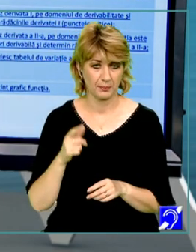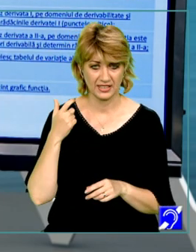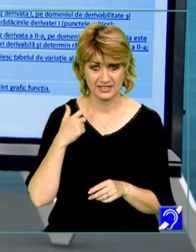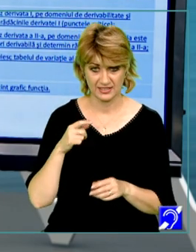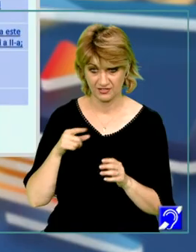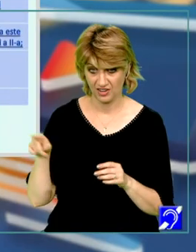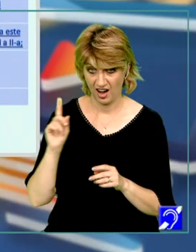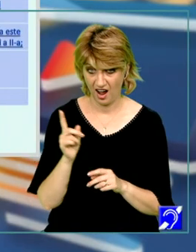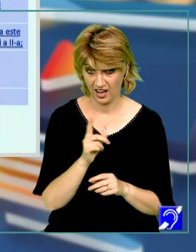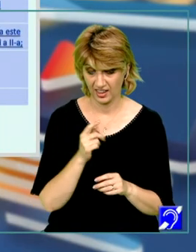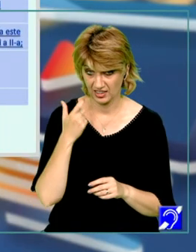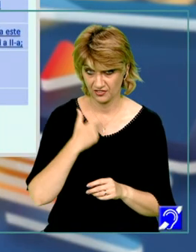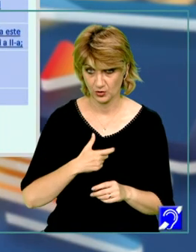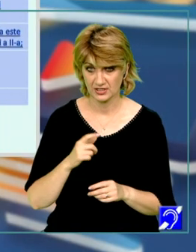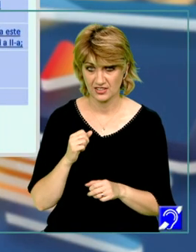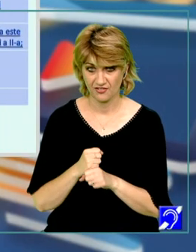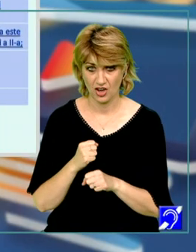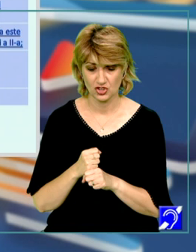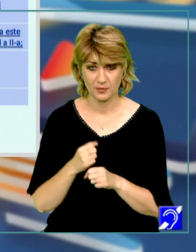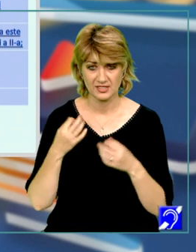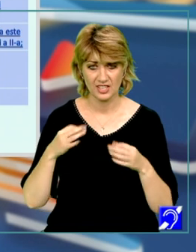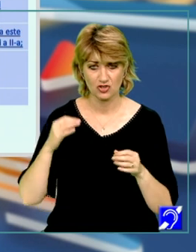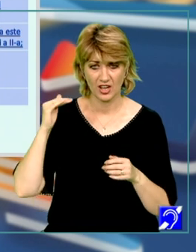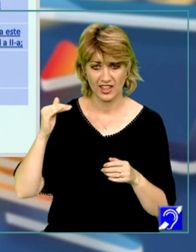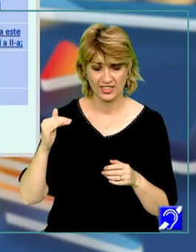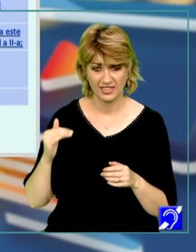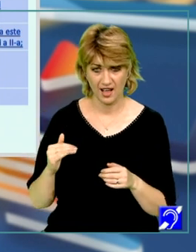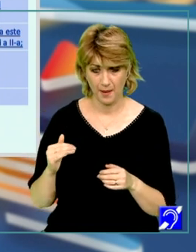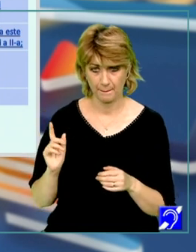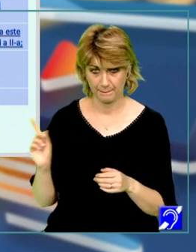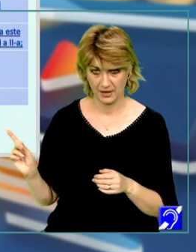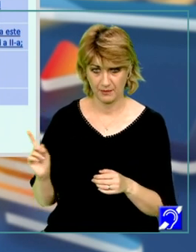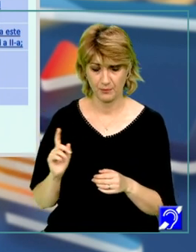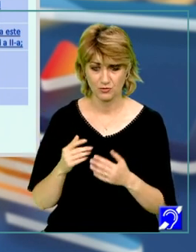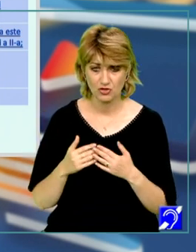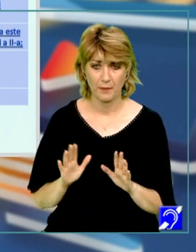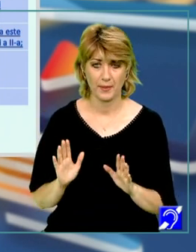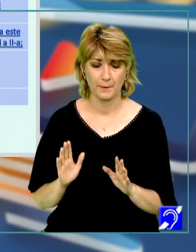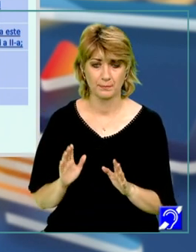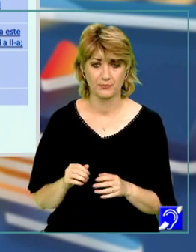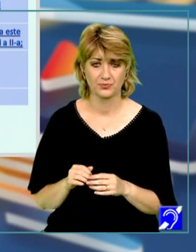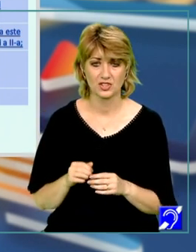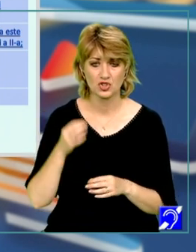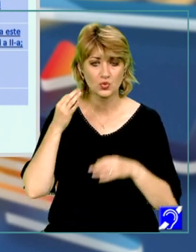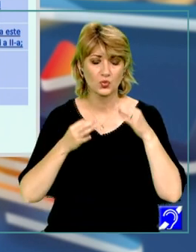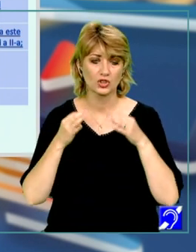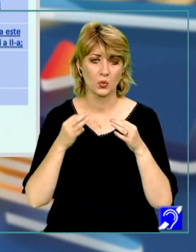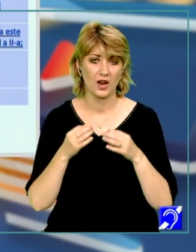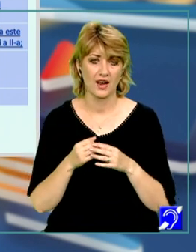să parcurgem setul acesta de 10 etape, de la care pornim cu studiul